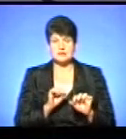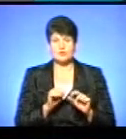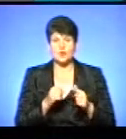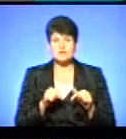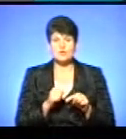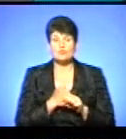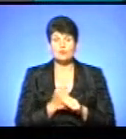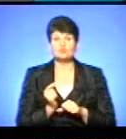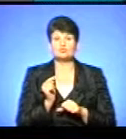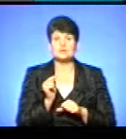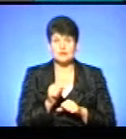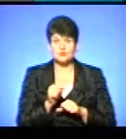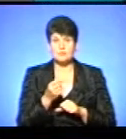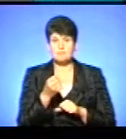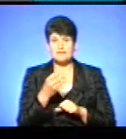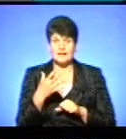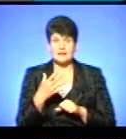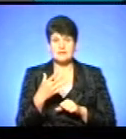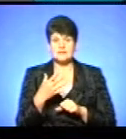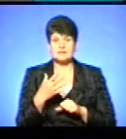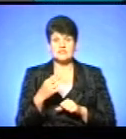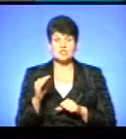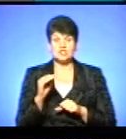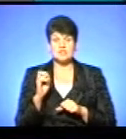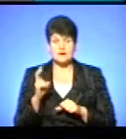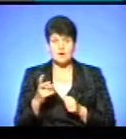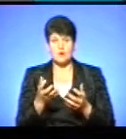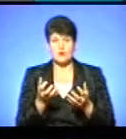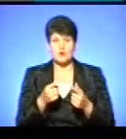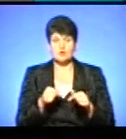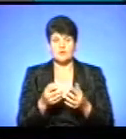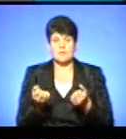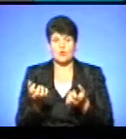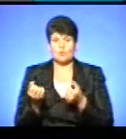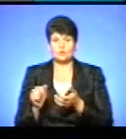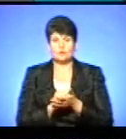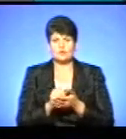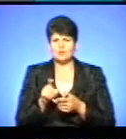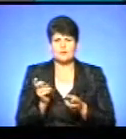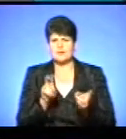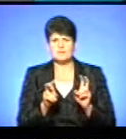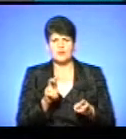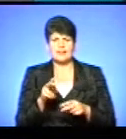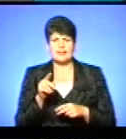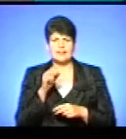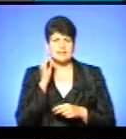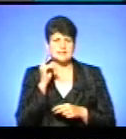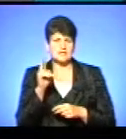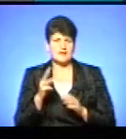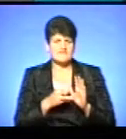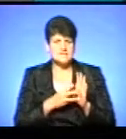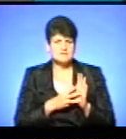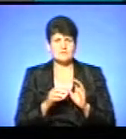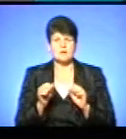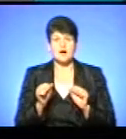що, по-моєму, у 15 жеках вони організовують прийом документів для того, щоб люди не ходили на Лисенка-8, управління